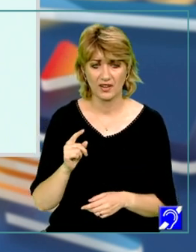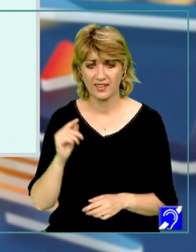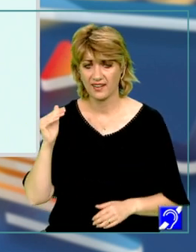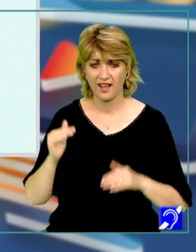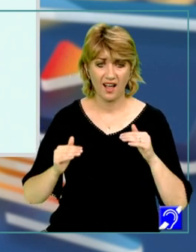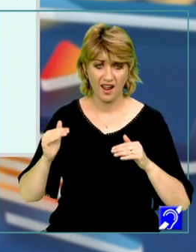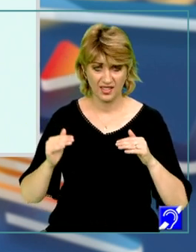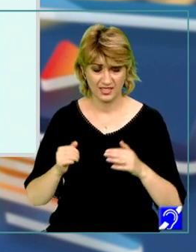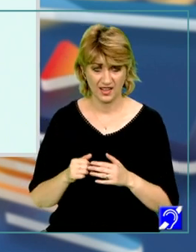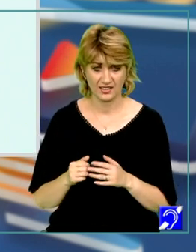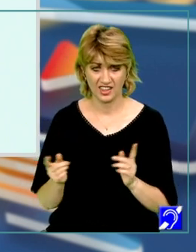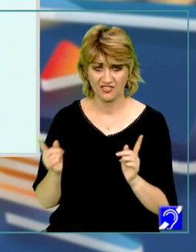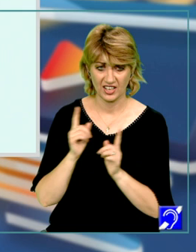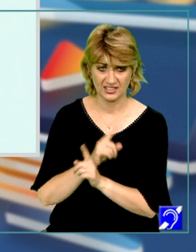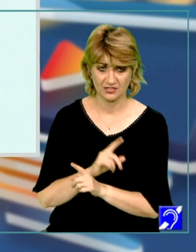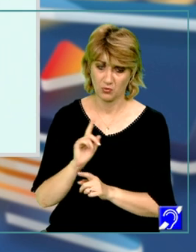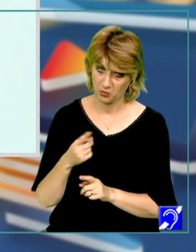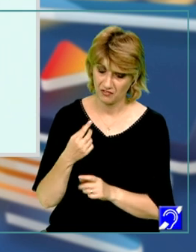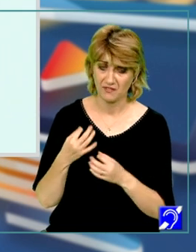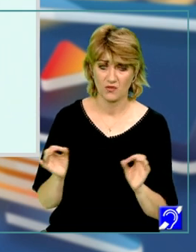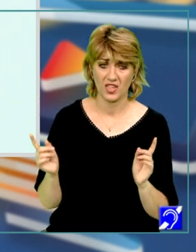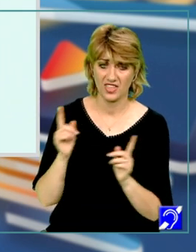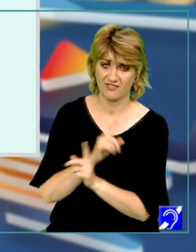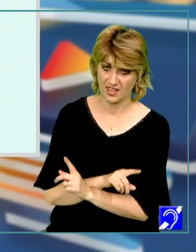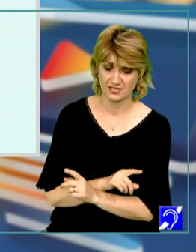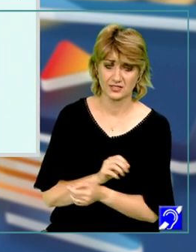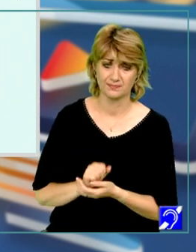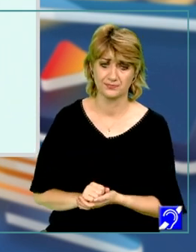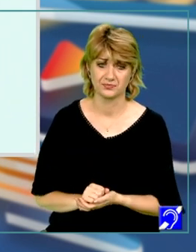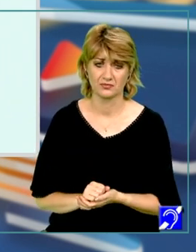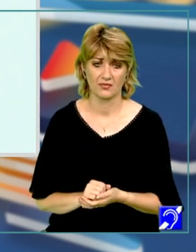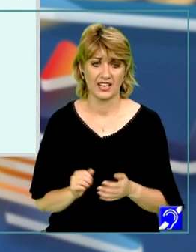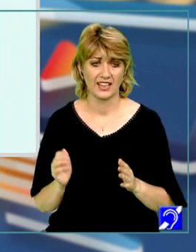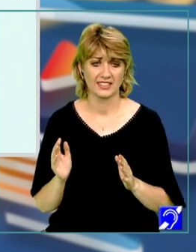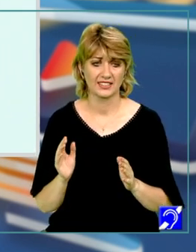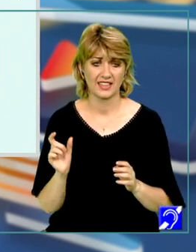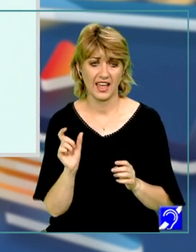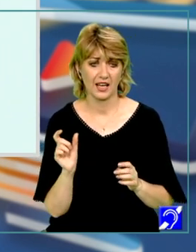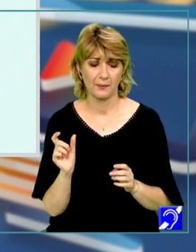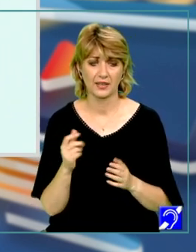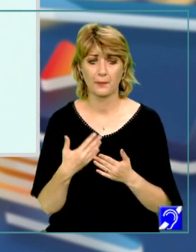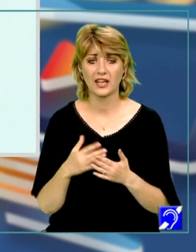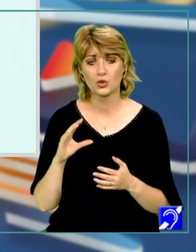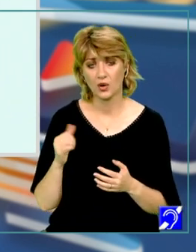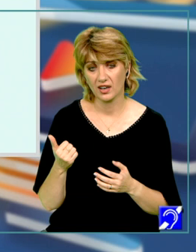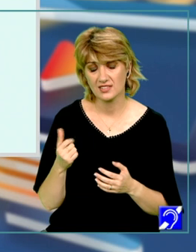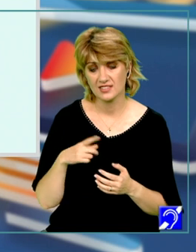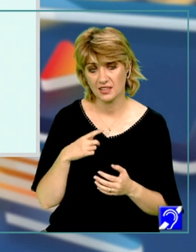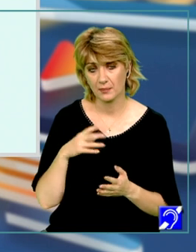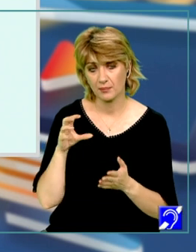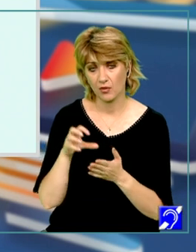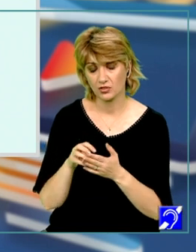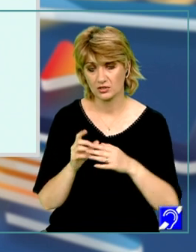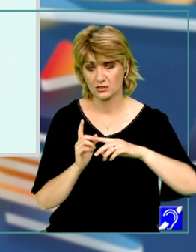inversând și avem voie să inversăm termenii pentru că suntem în domeniul